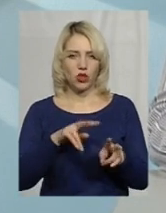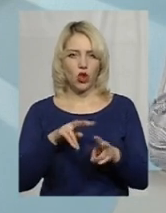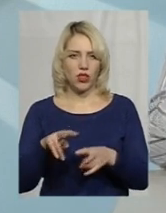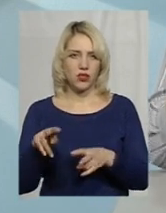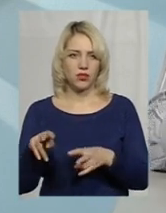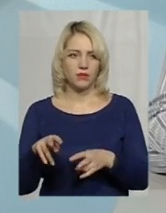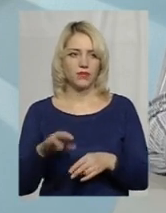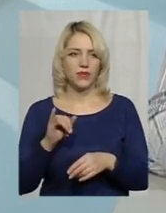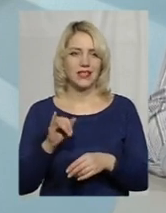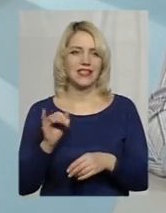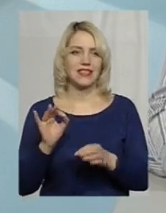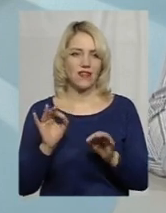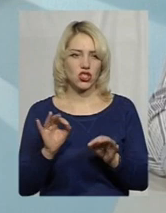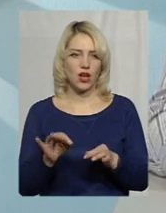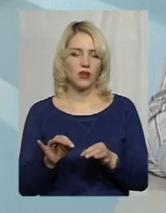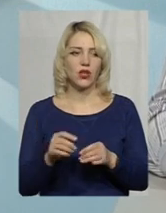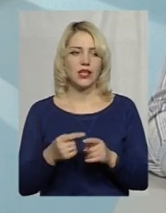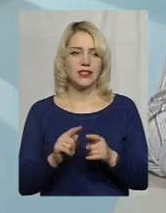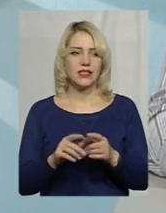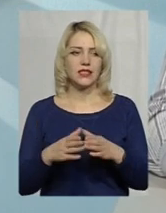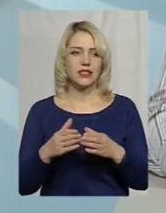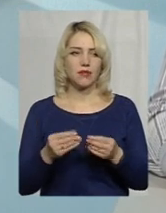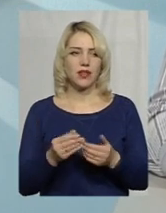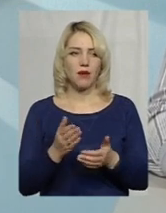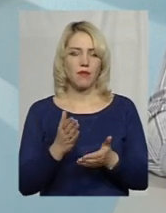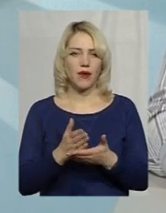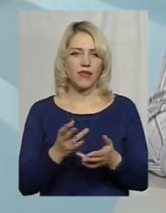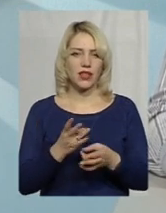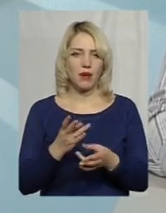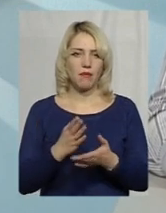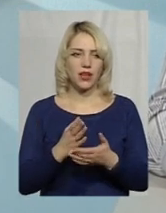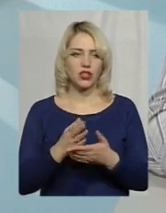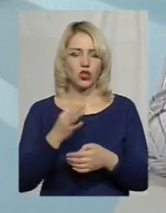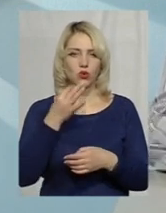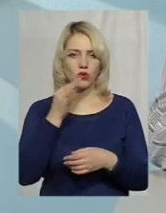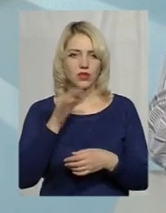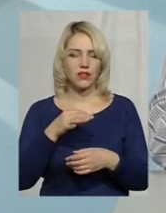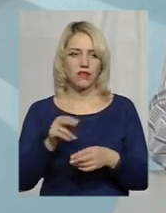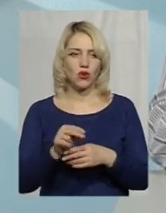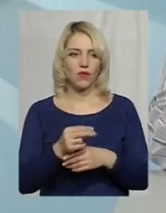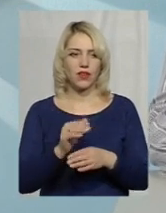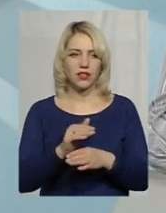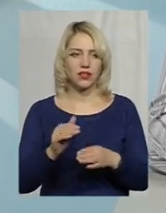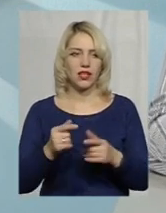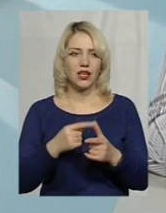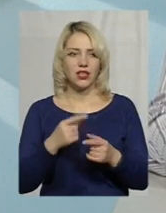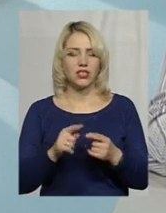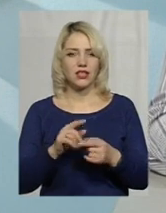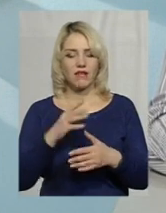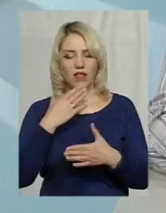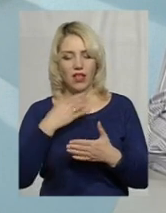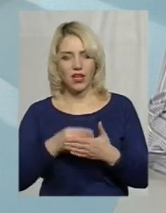І, звичайно, ця сім'я має мати досвід виховання дітей. Чи це власних, чи це